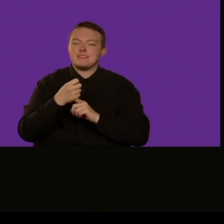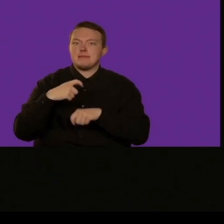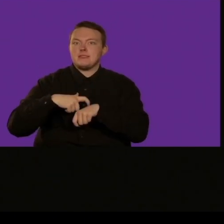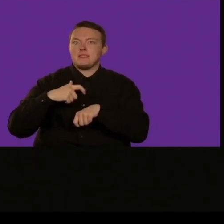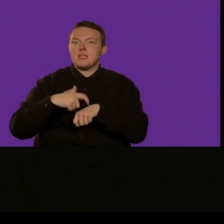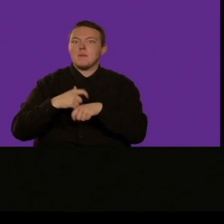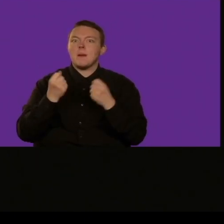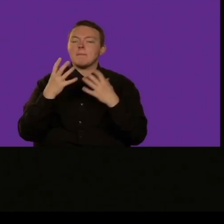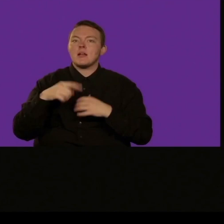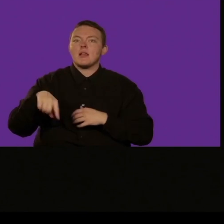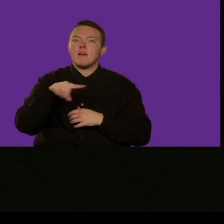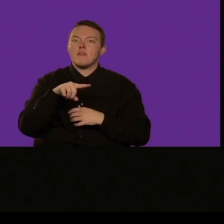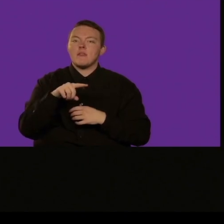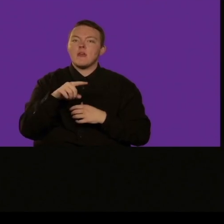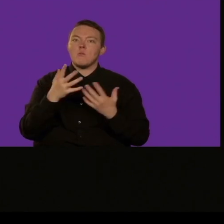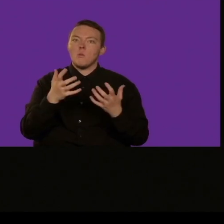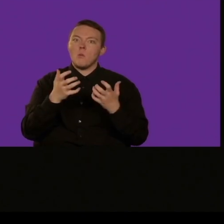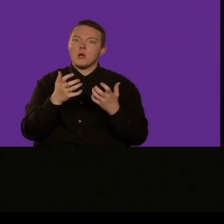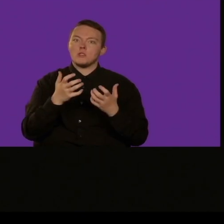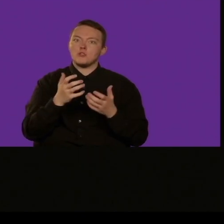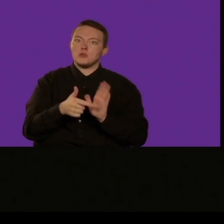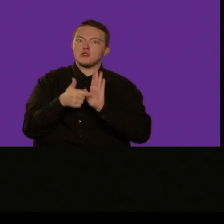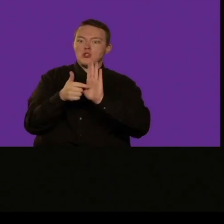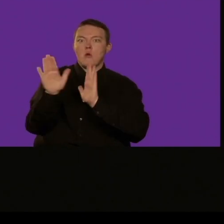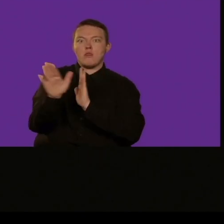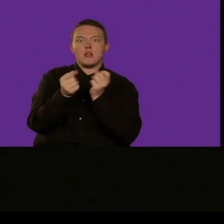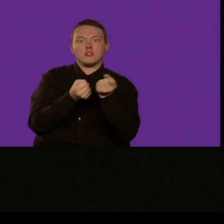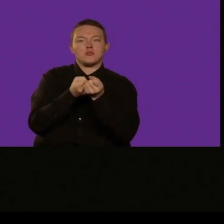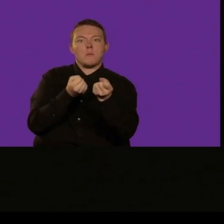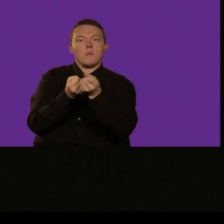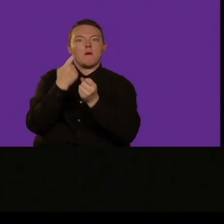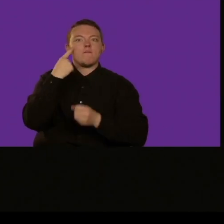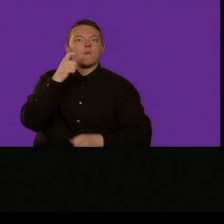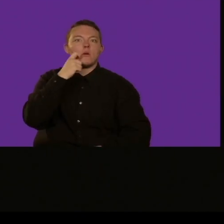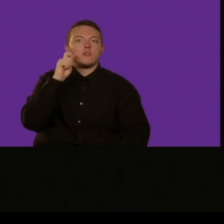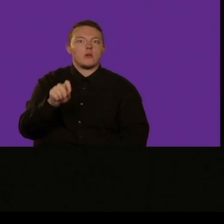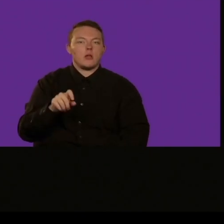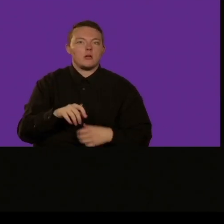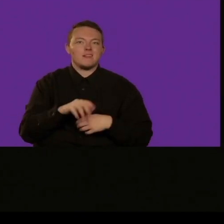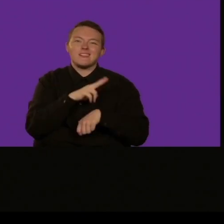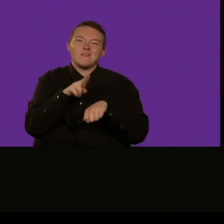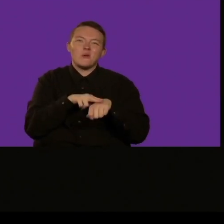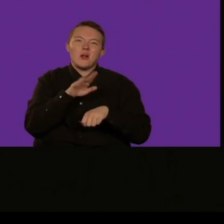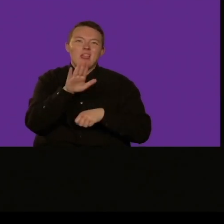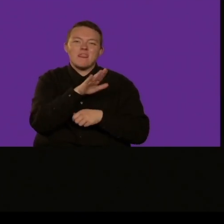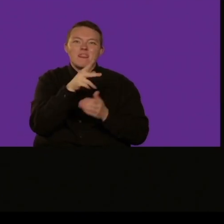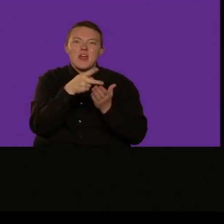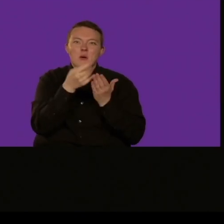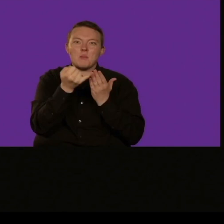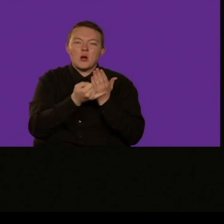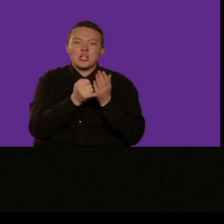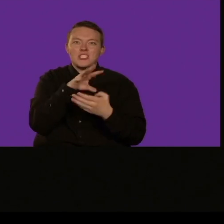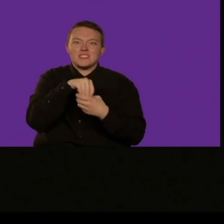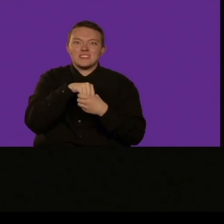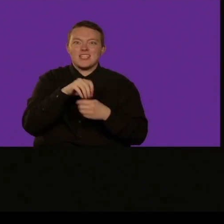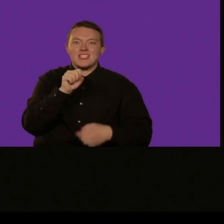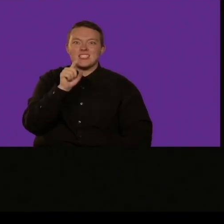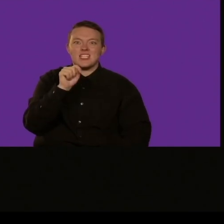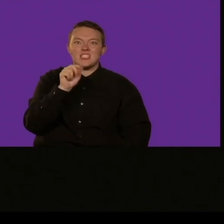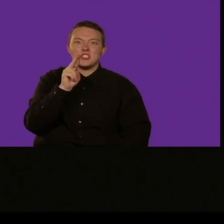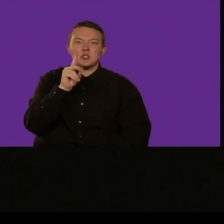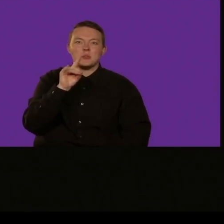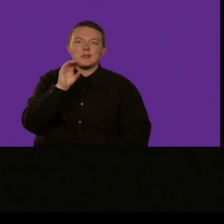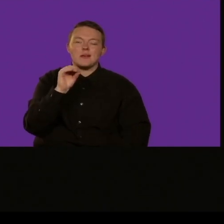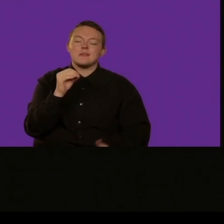farà sì che scompaia che smetta la guerra in Ucrania ma neanche propagherà l